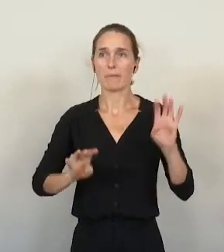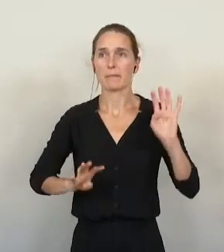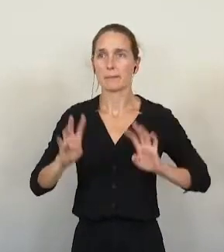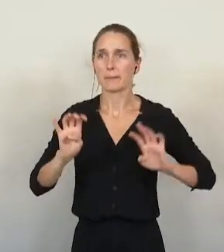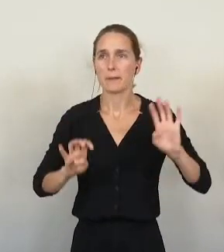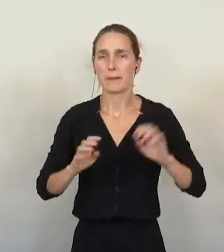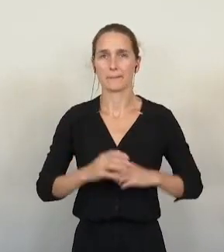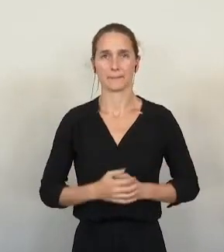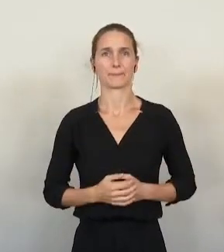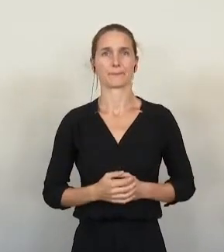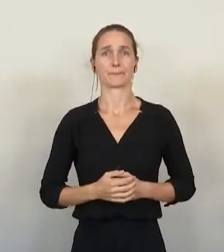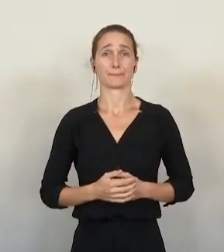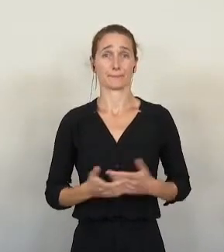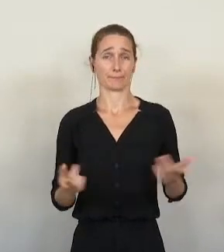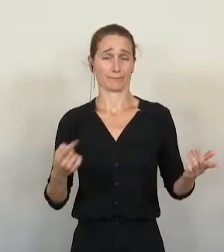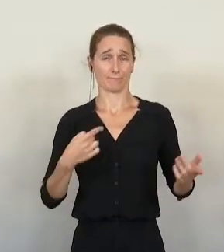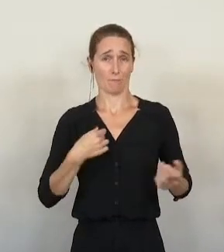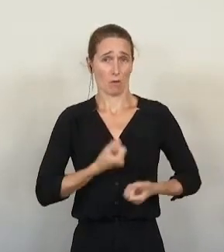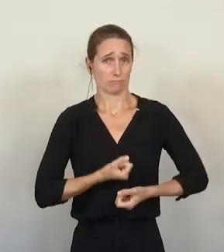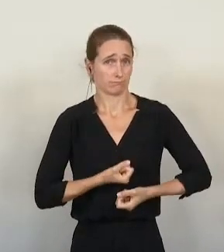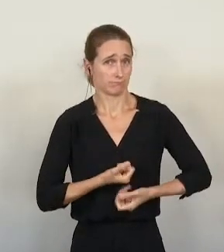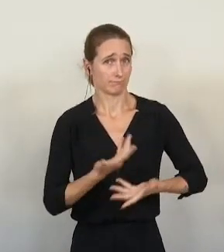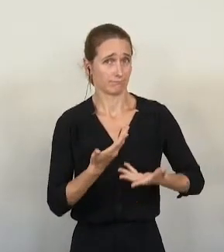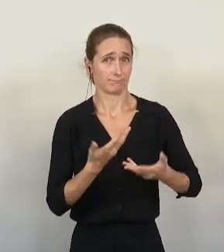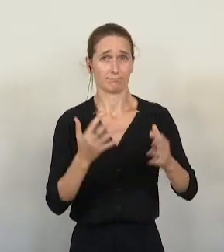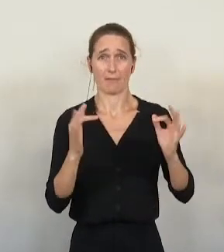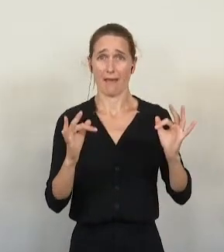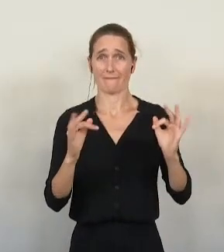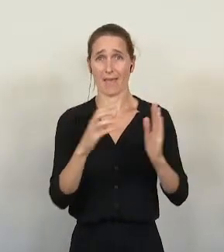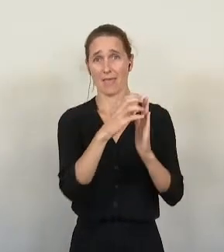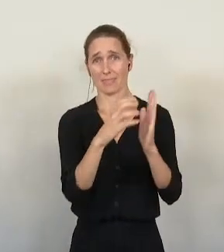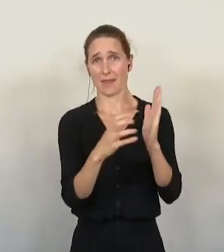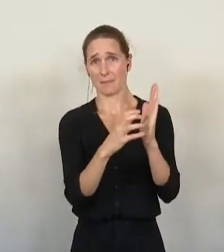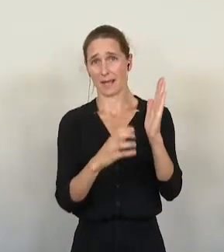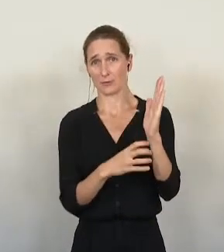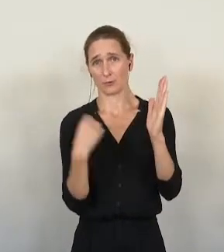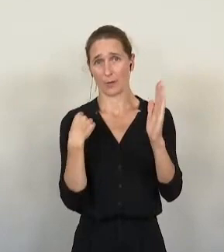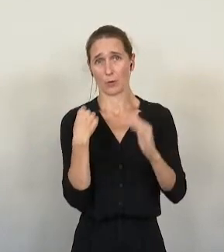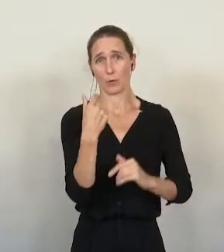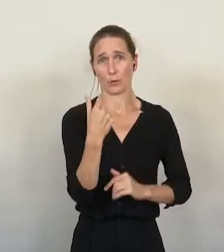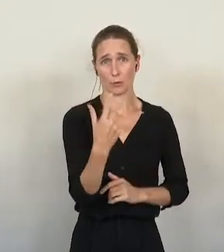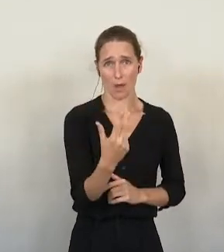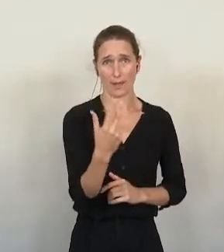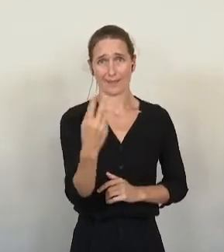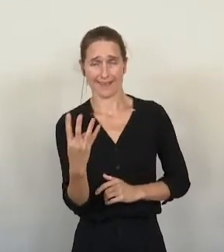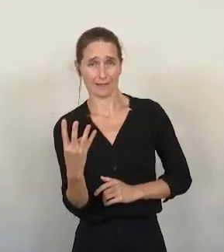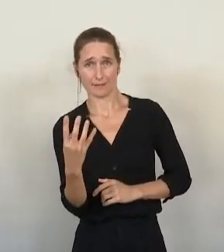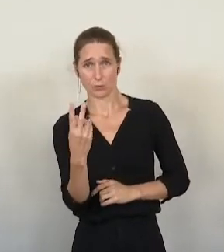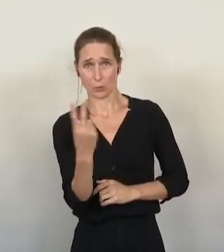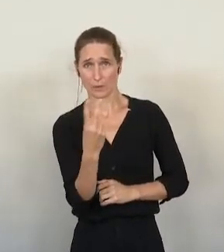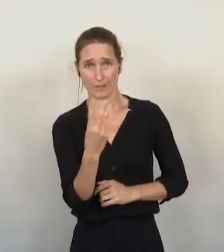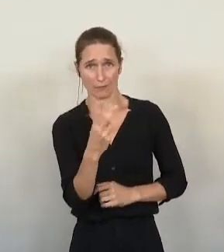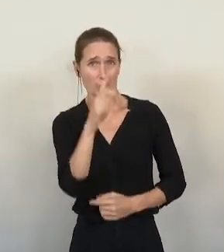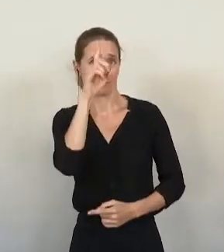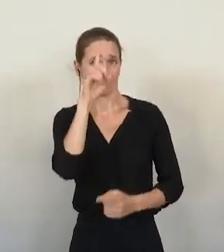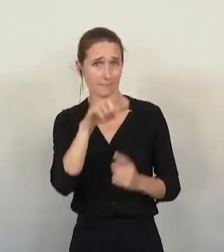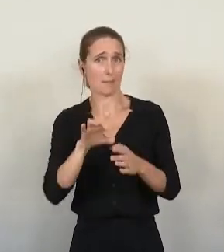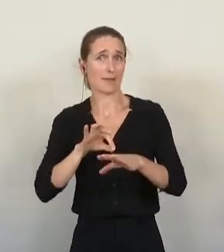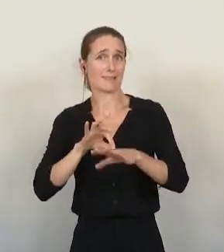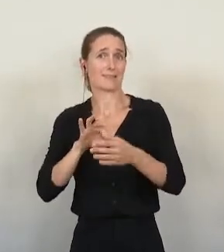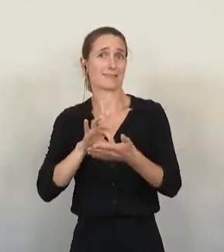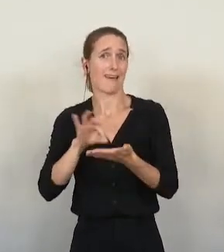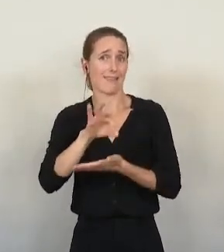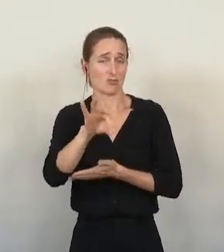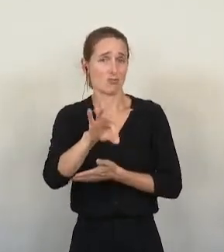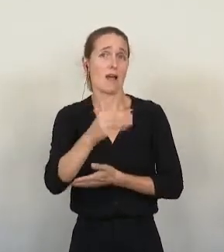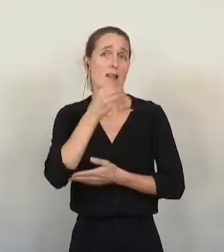Donc je m'exprimerai ici à propos des délibérations 3 et 4 qui concernent toutes les deux la stratégie alimentaire